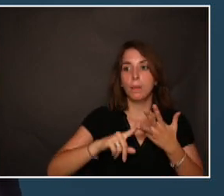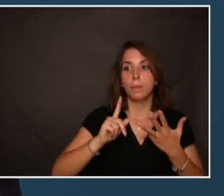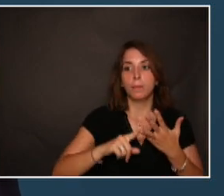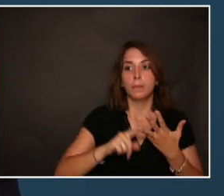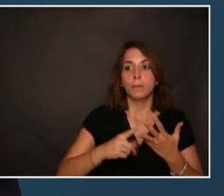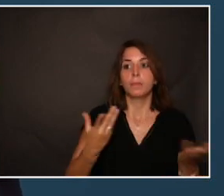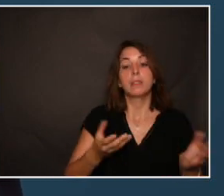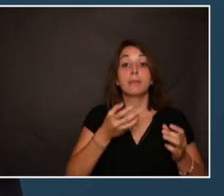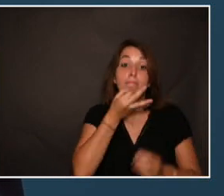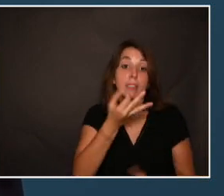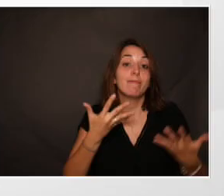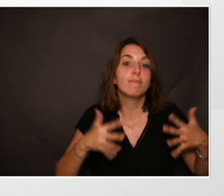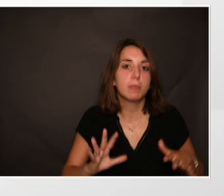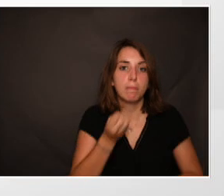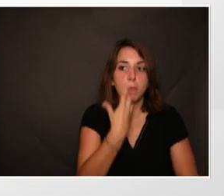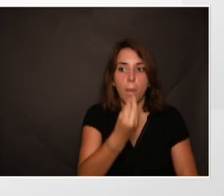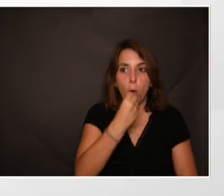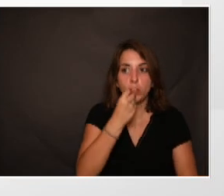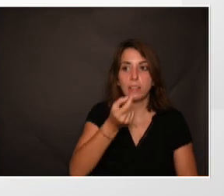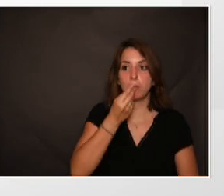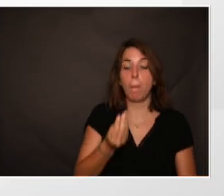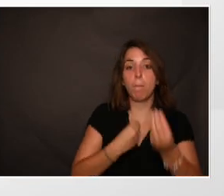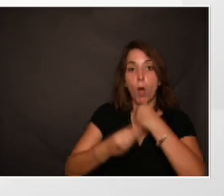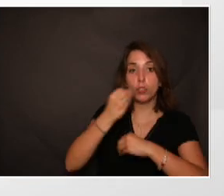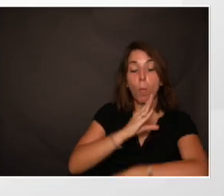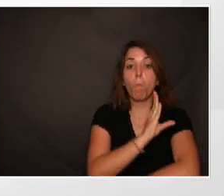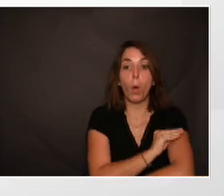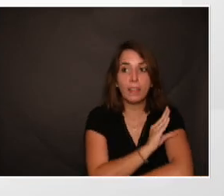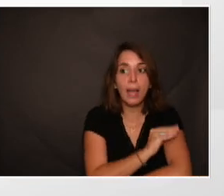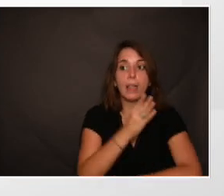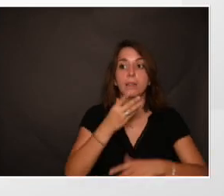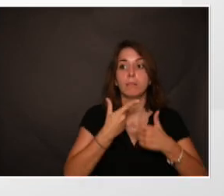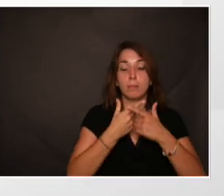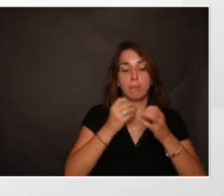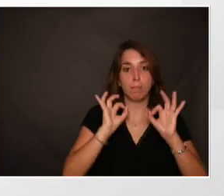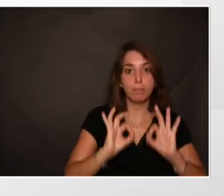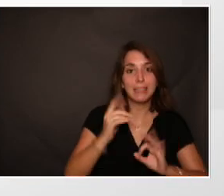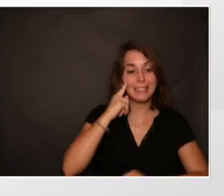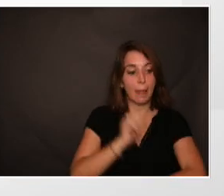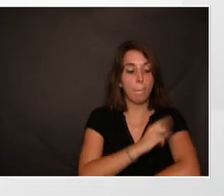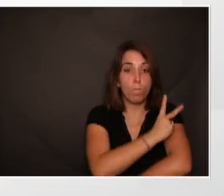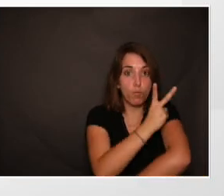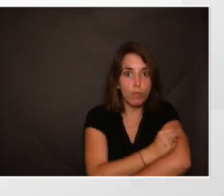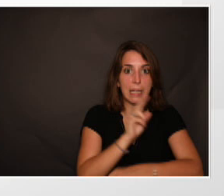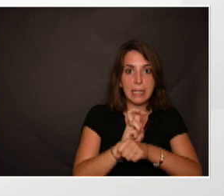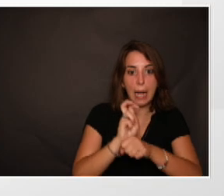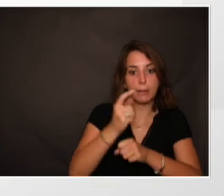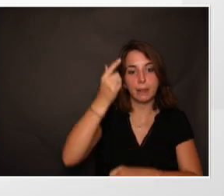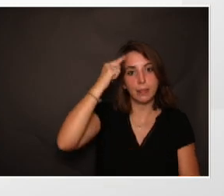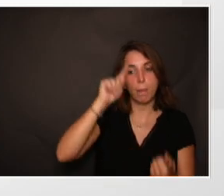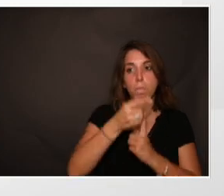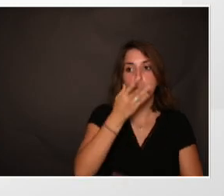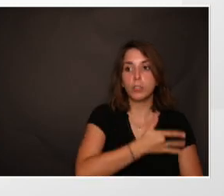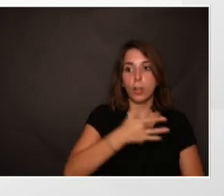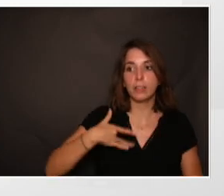parlé, bien manger, avec des apports, notamment en protéines, suffisants pour garder des muscles en bonne santé. Et